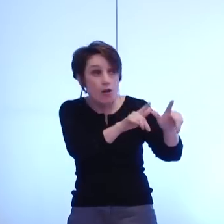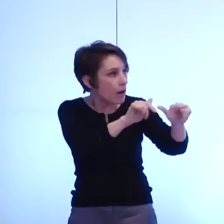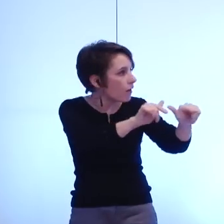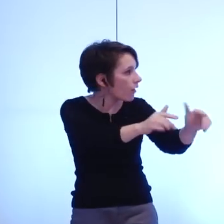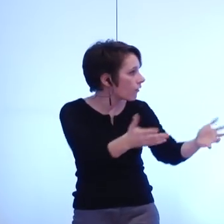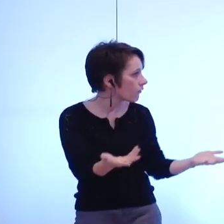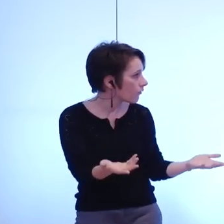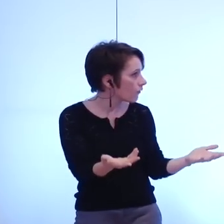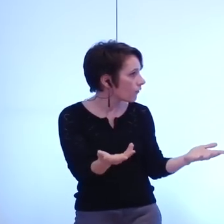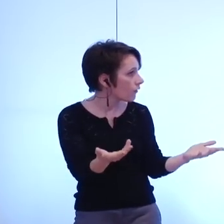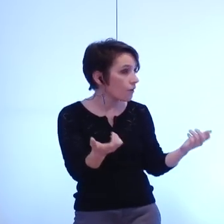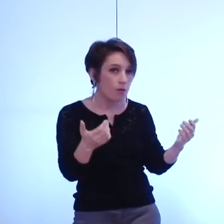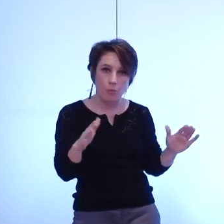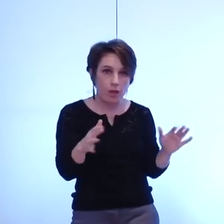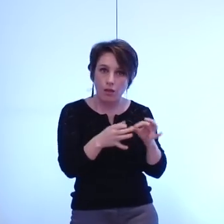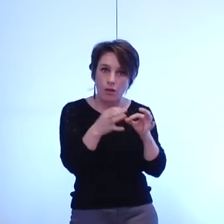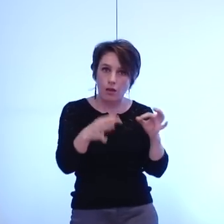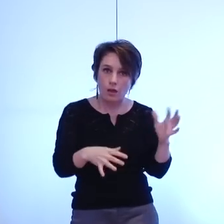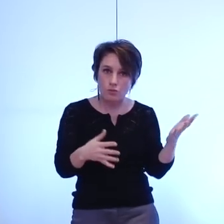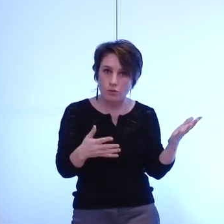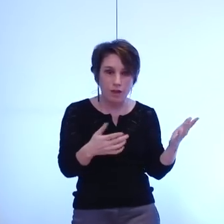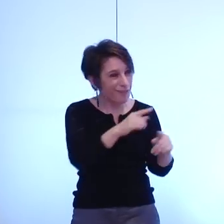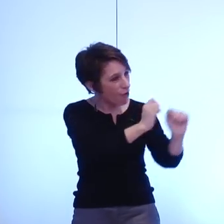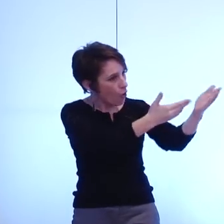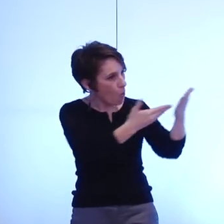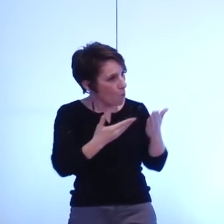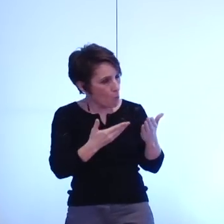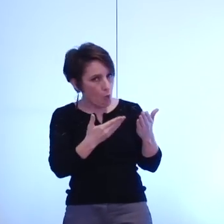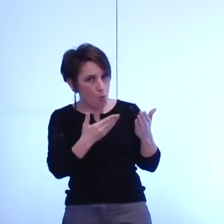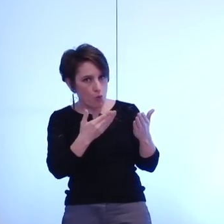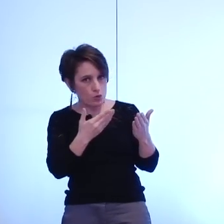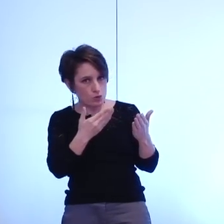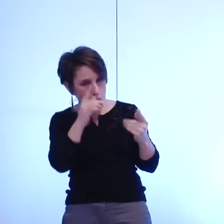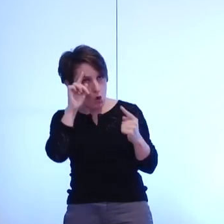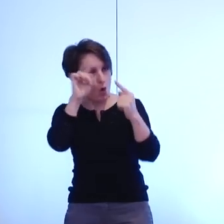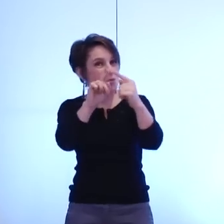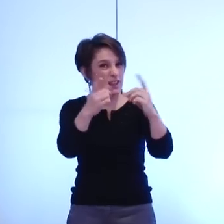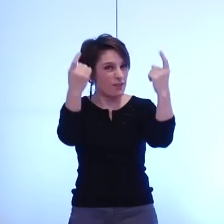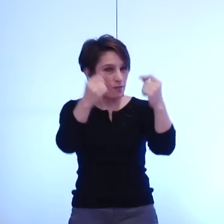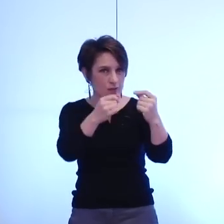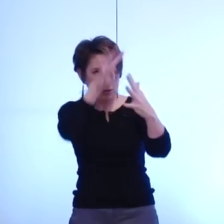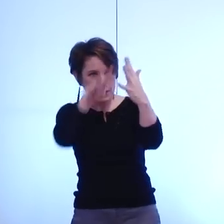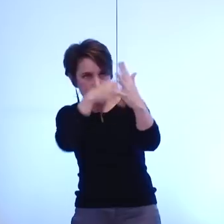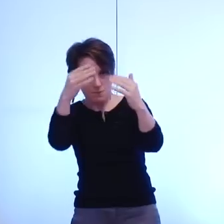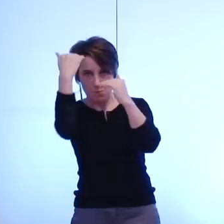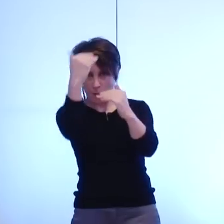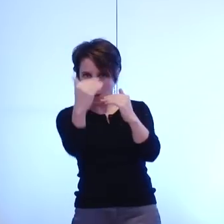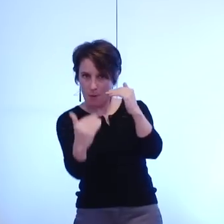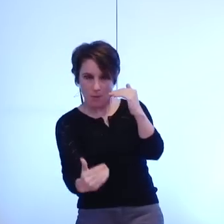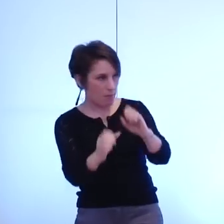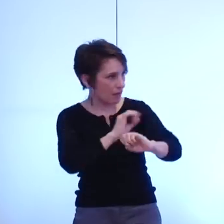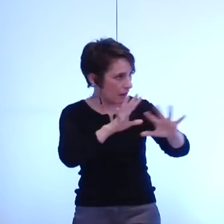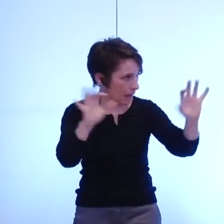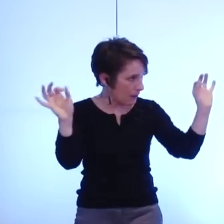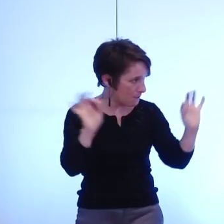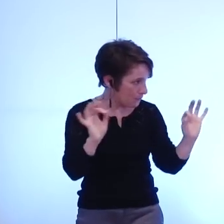étant incapable de produire une prospective financière avec le grand point d'interrogation fiscale